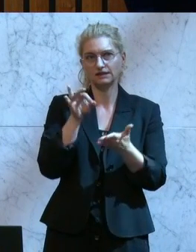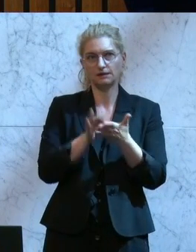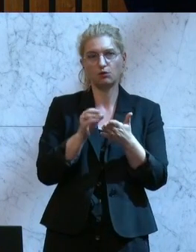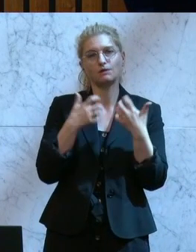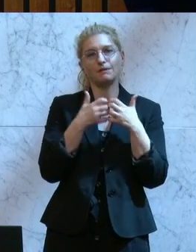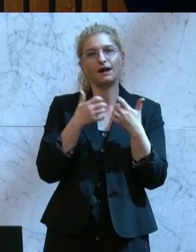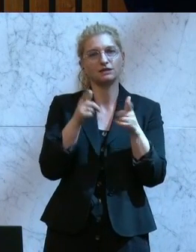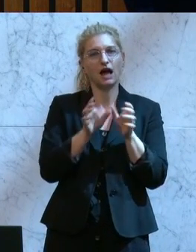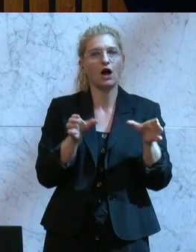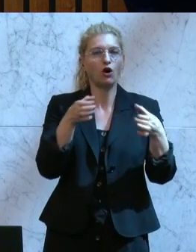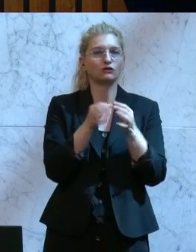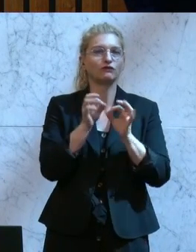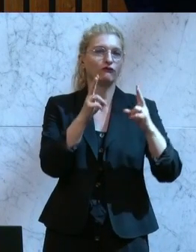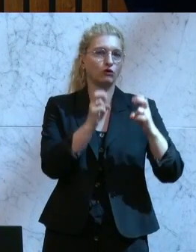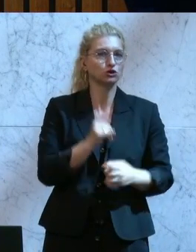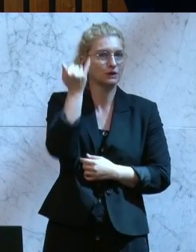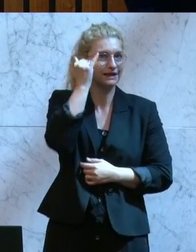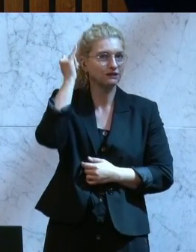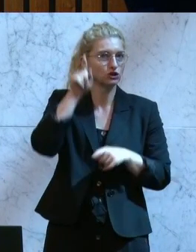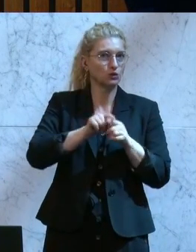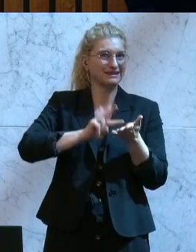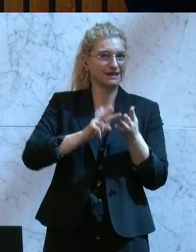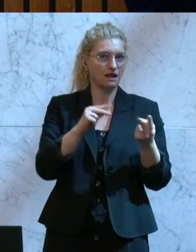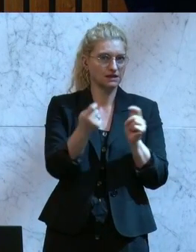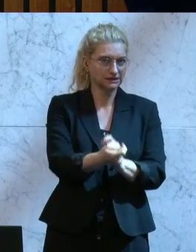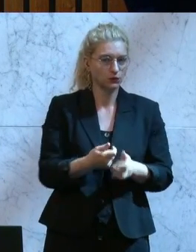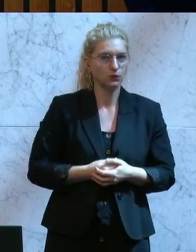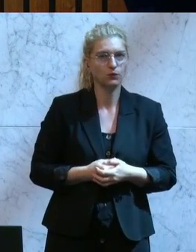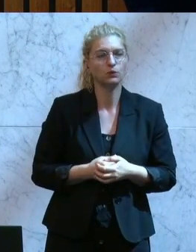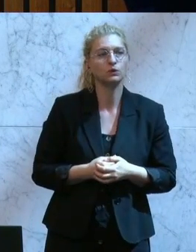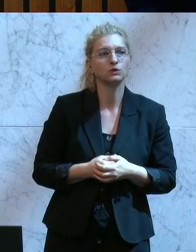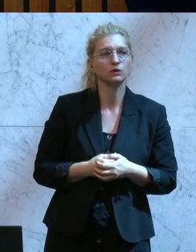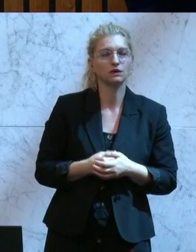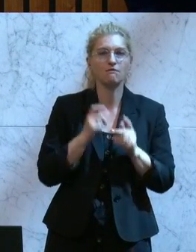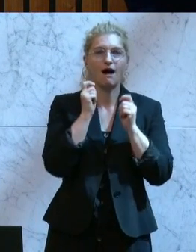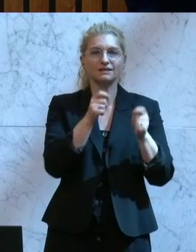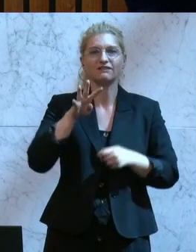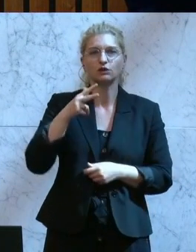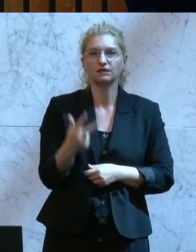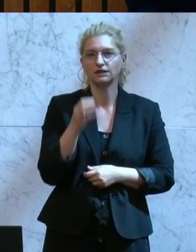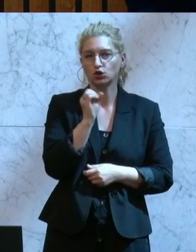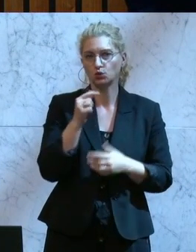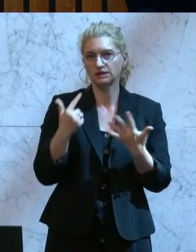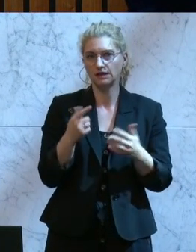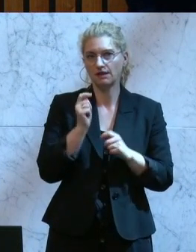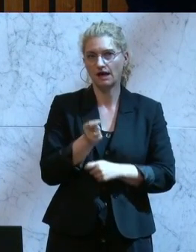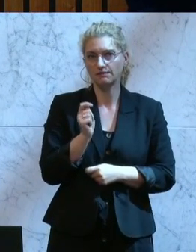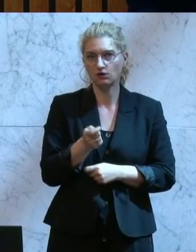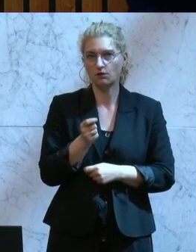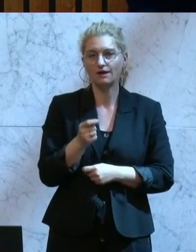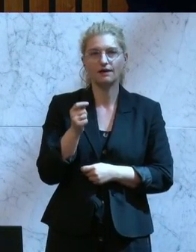Ausschusses für Forschung, Innovation und Digitalisierung über den Antrag 3407 der Abgeordneten